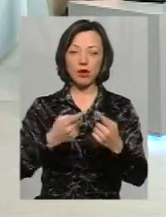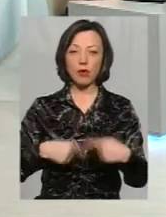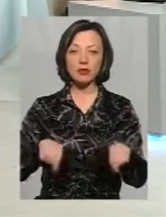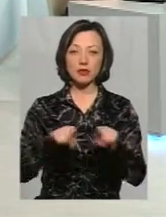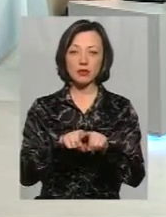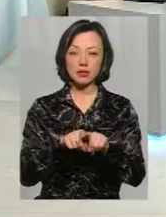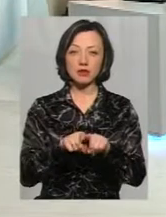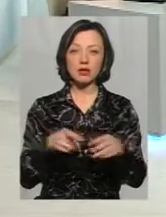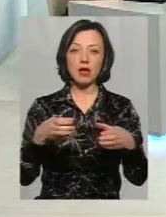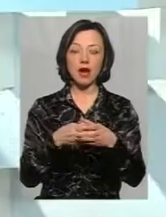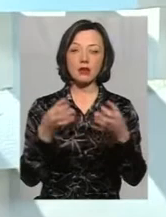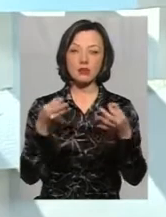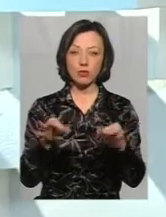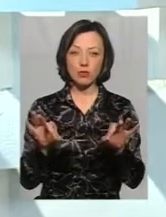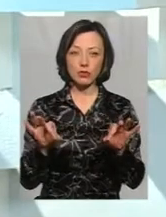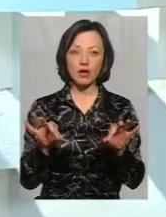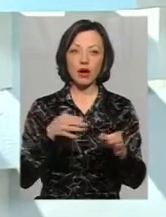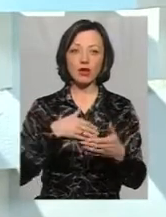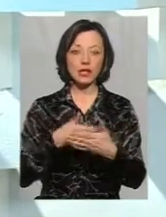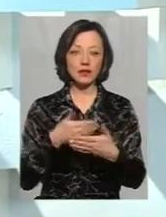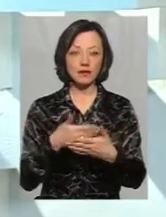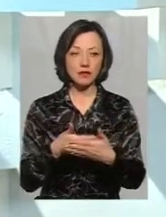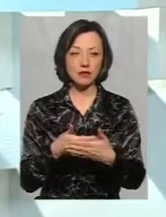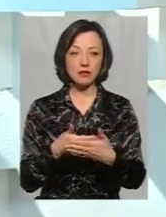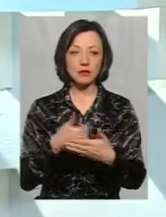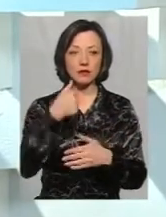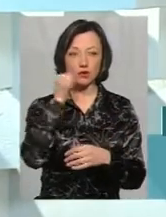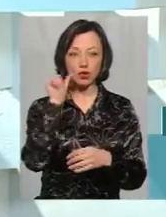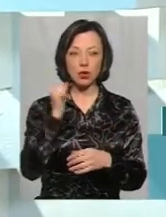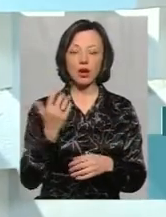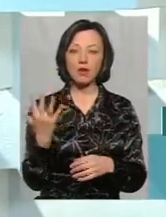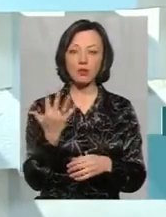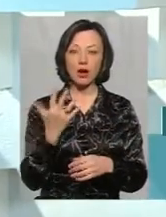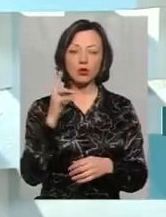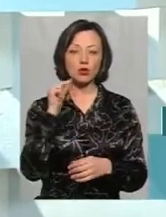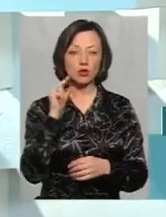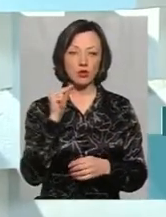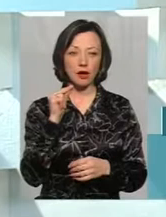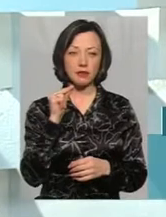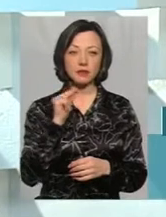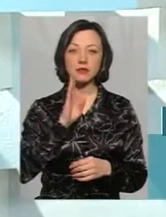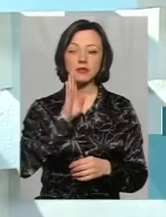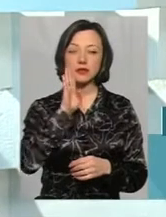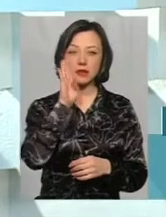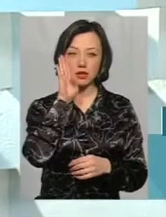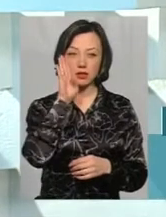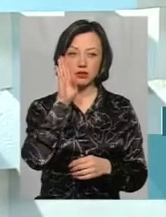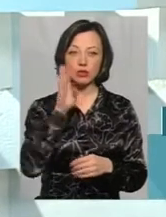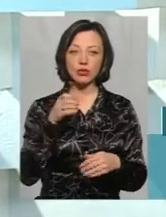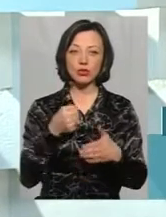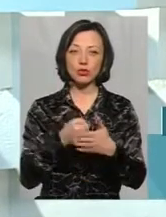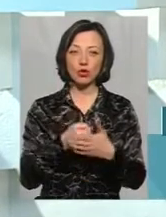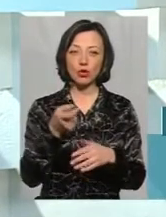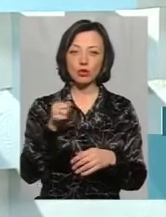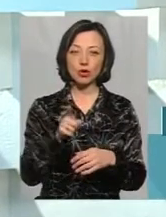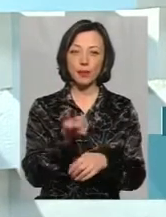«Всеукраїнська об'єднання «Свобода», «Свободівці-активісти» вчора, 5-го числа, зранечку, ще до того, як більшість